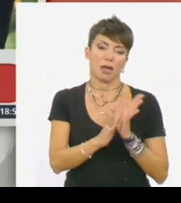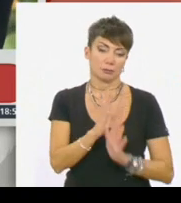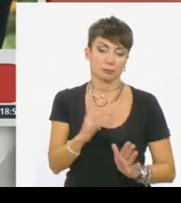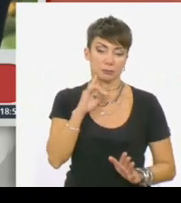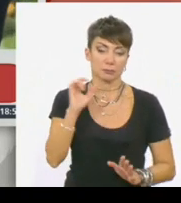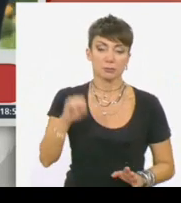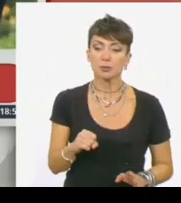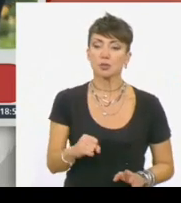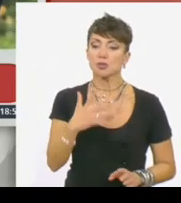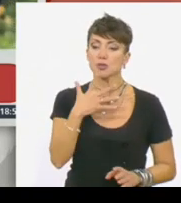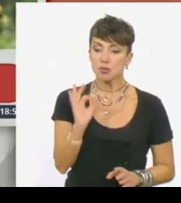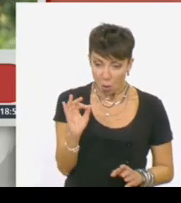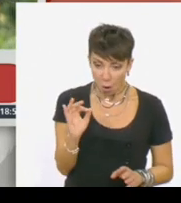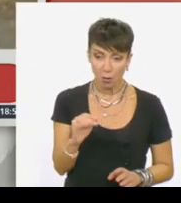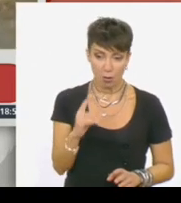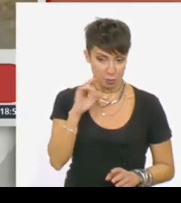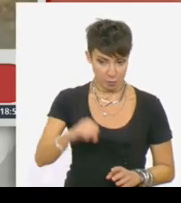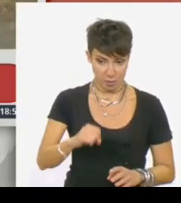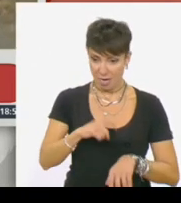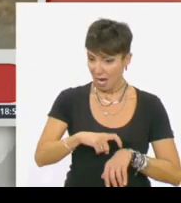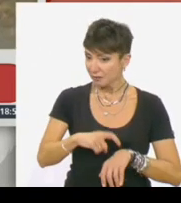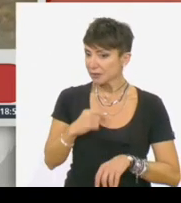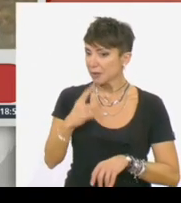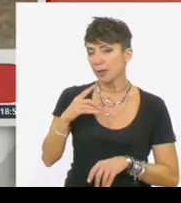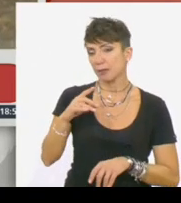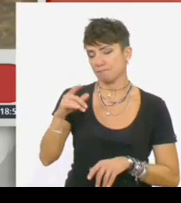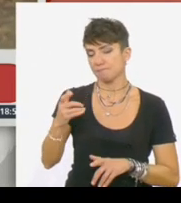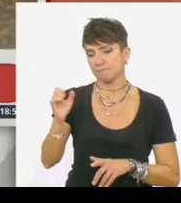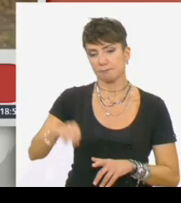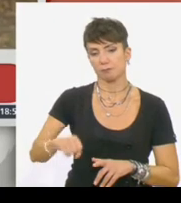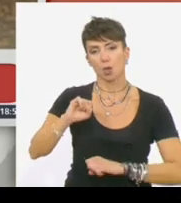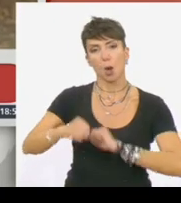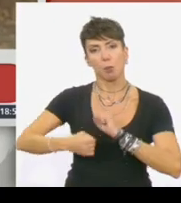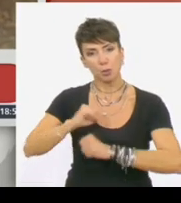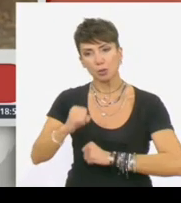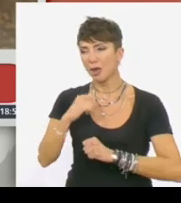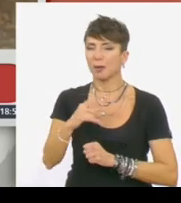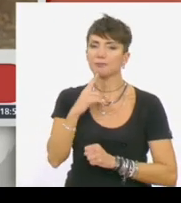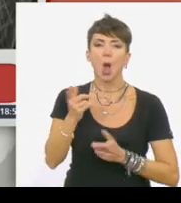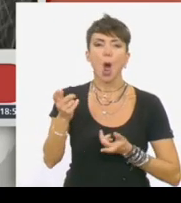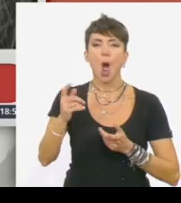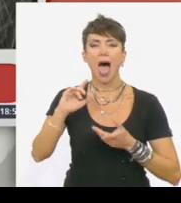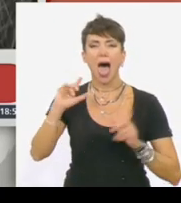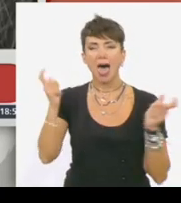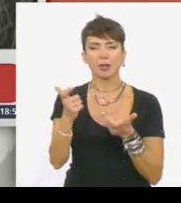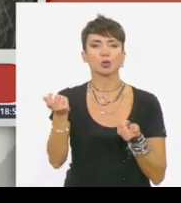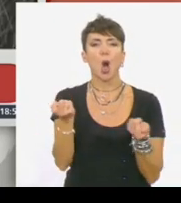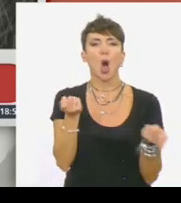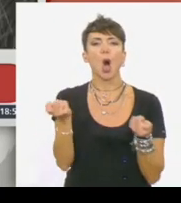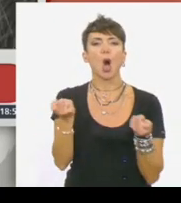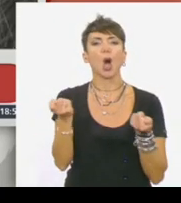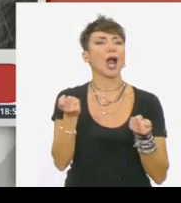ώρες καθώς είναι σε εξέλιξη, δρομολογείται μέσω του Εθνικού Οργανισμού Μεταμοσχεύσεων να